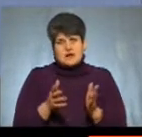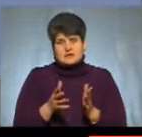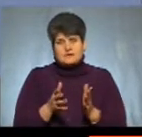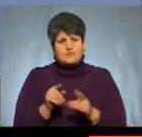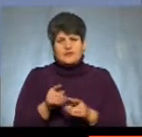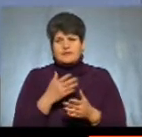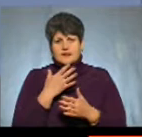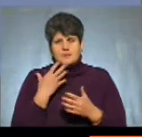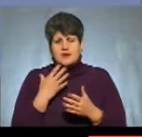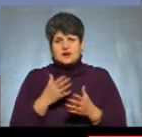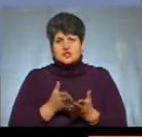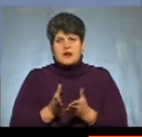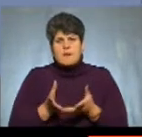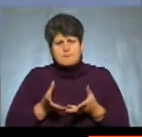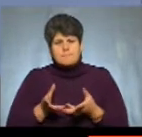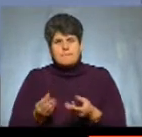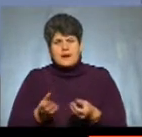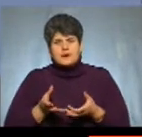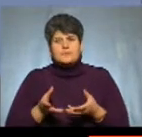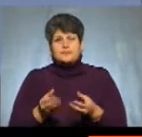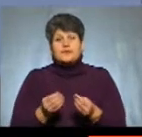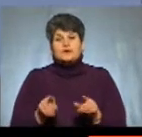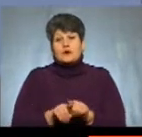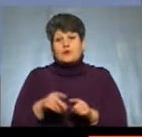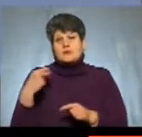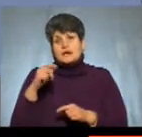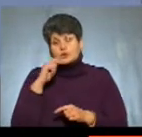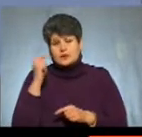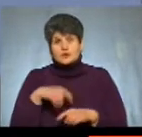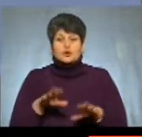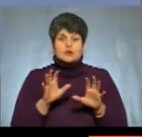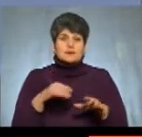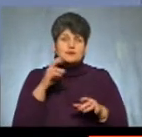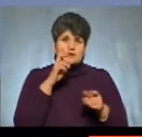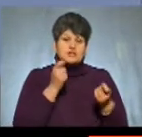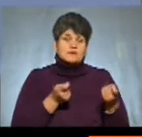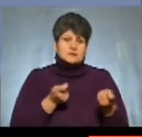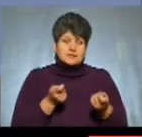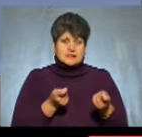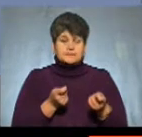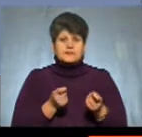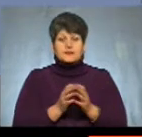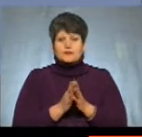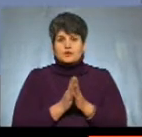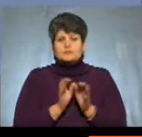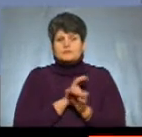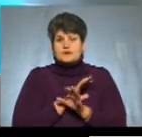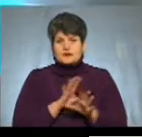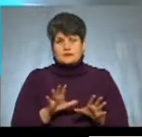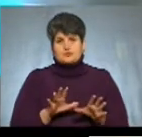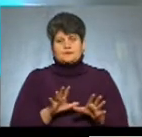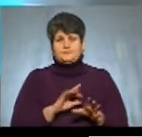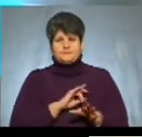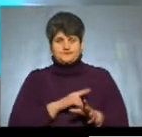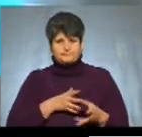шляхом переконання, і як президент України, так і голова обласної адміністрації застерігають від будь-яких силових дій порушень